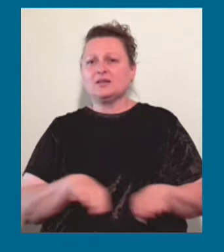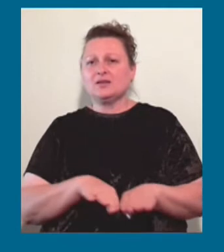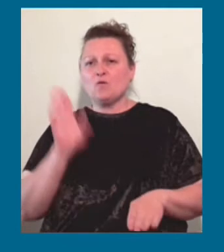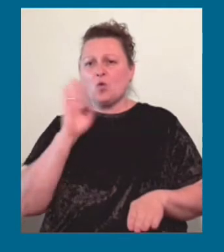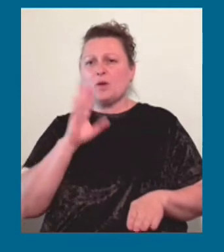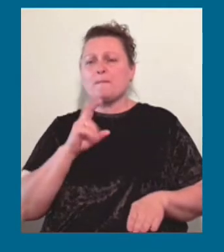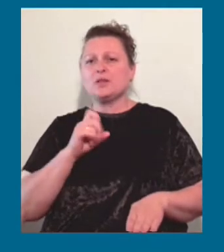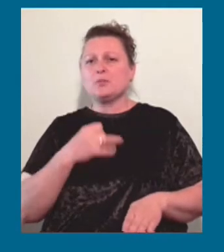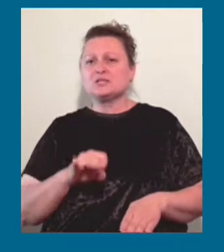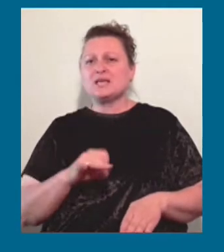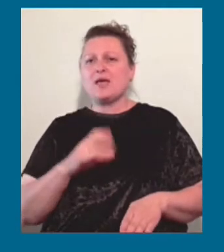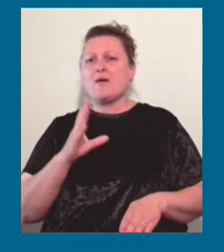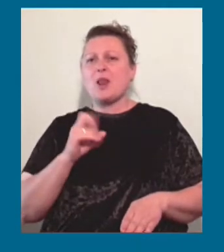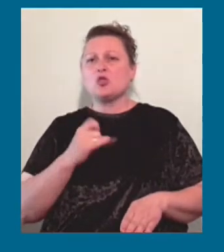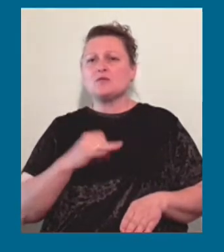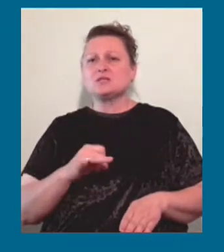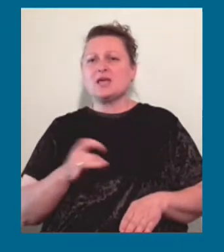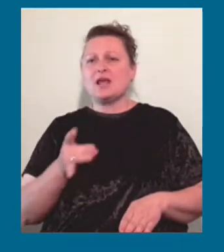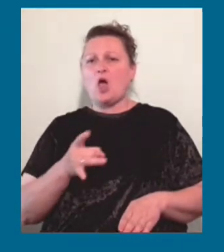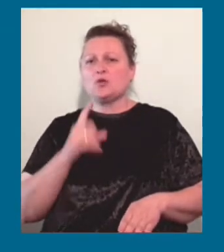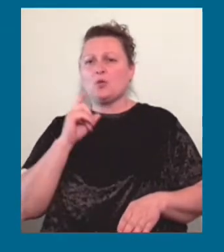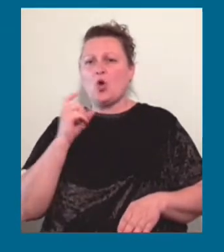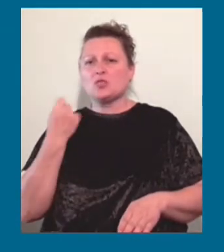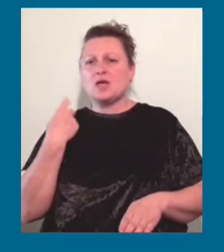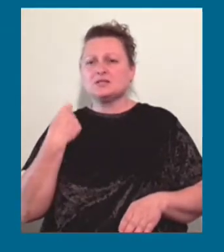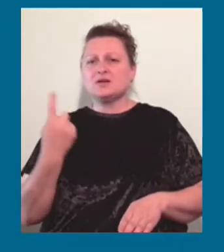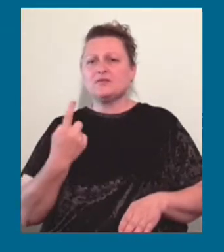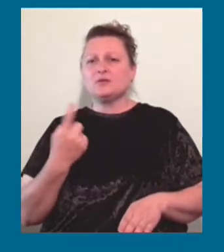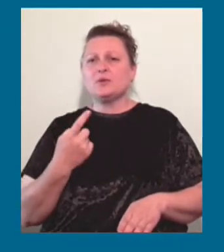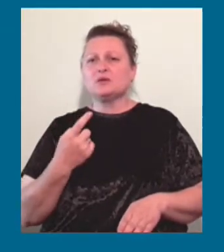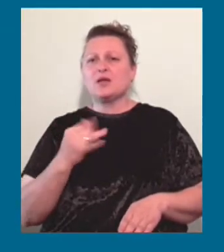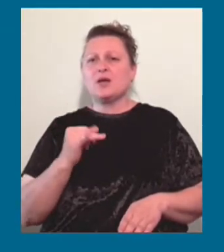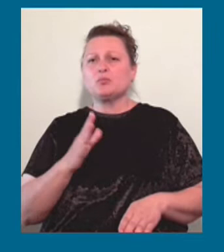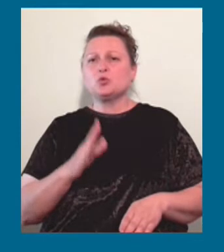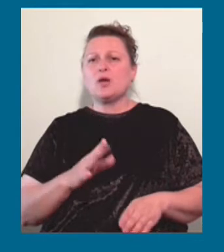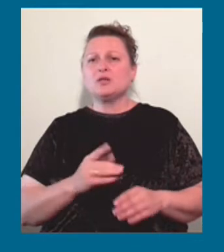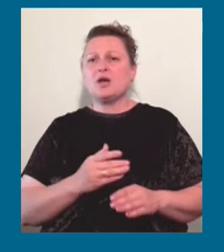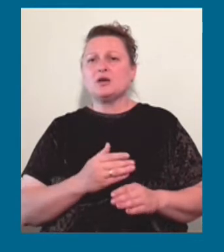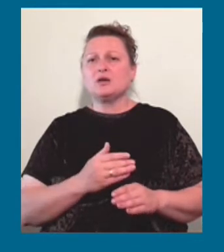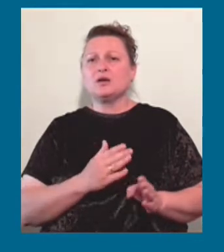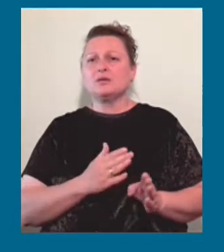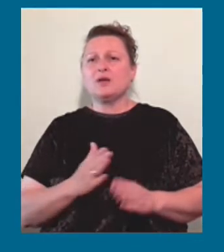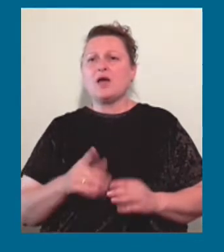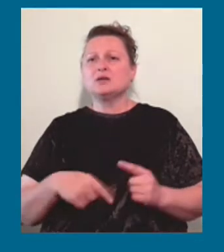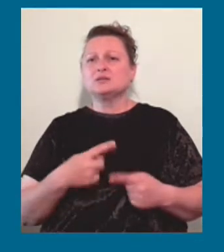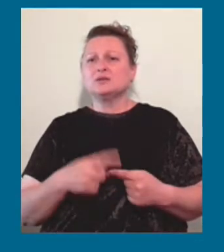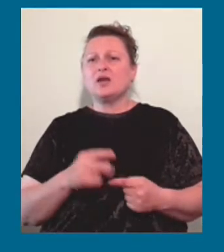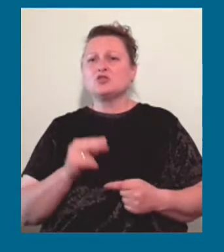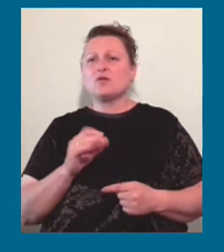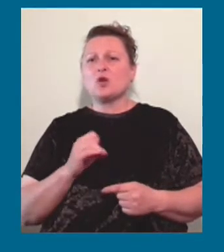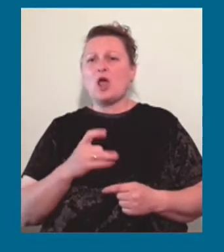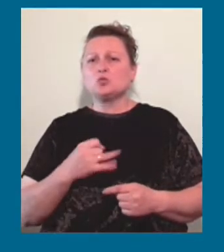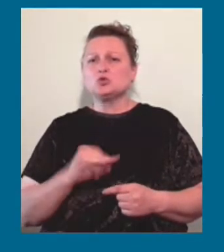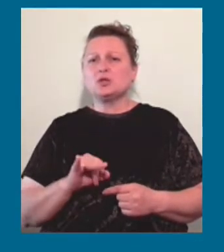Малиновського, Київського районів міста Одеси. Також буде затронутим відключенням район Червоного хутору «Радужний»,